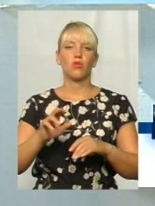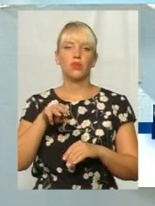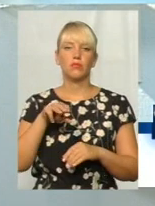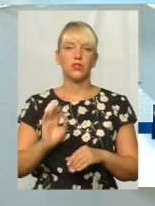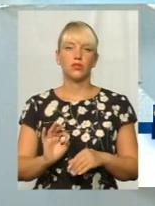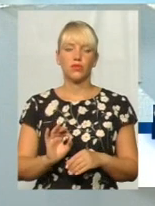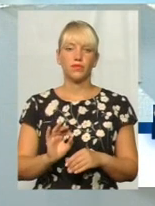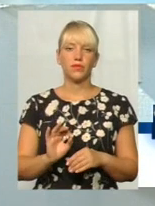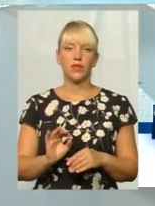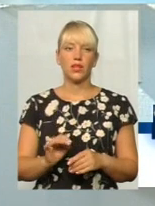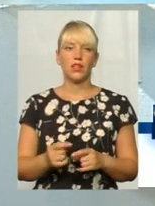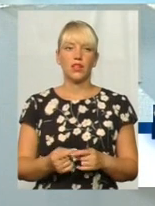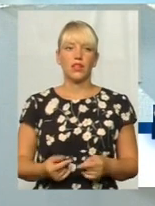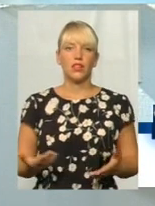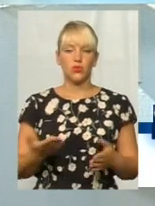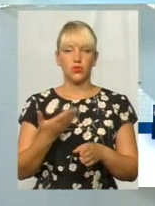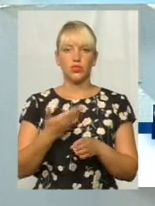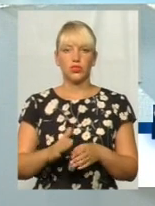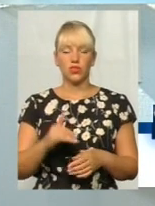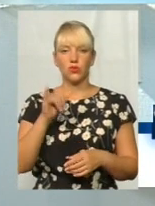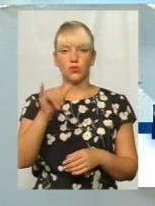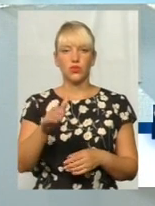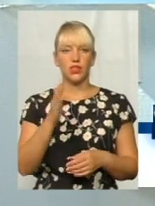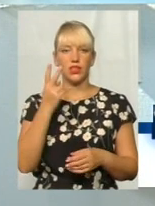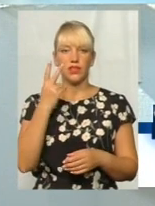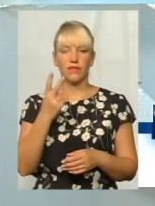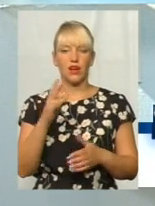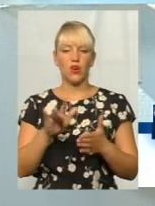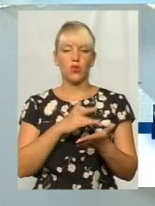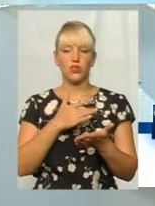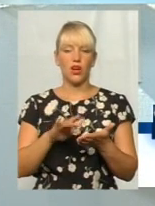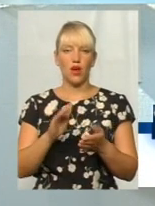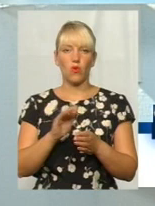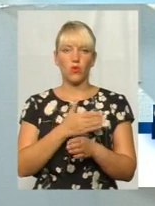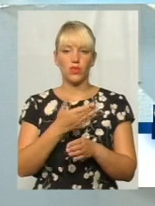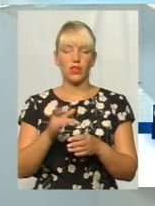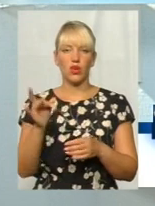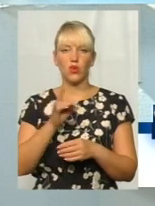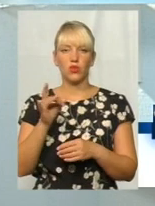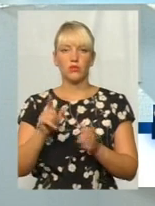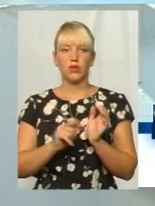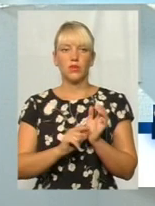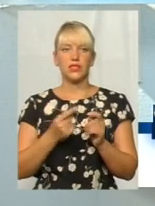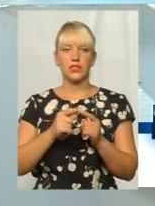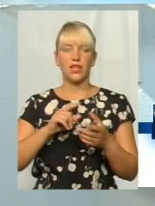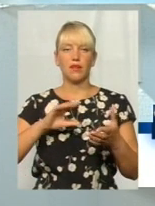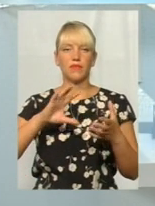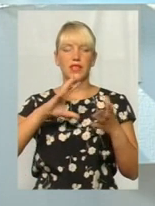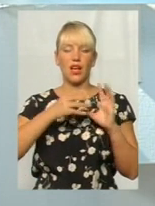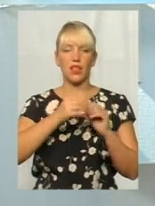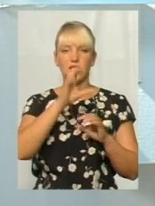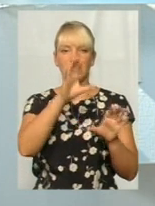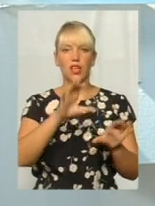то певну частину в них йде два розрахунки розміру пенсії. Це за рахунок загального закону і те, що